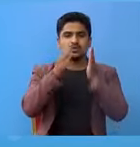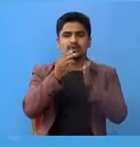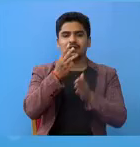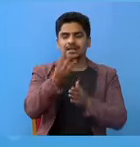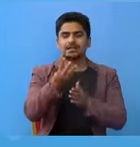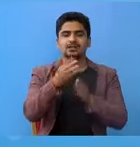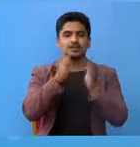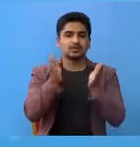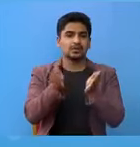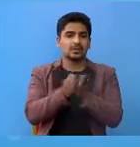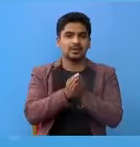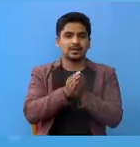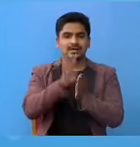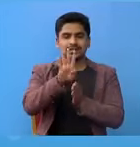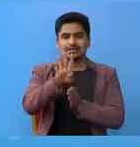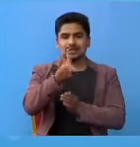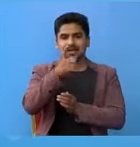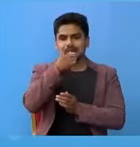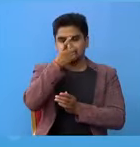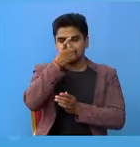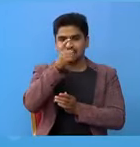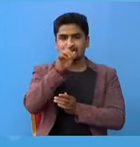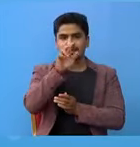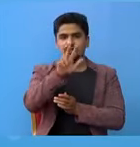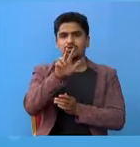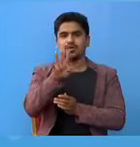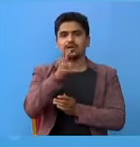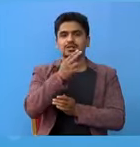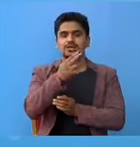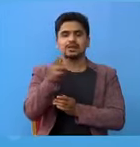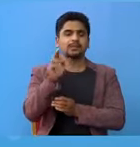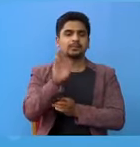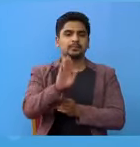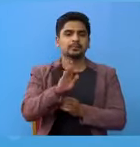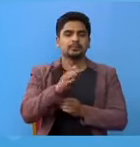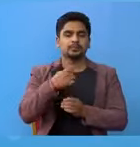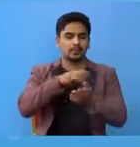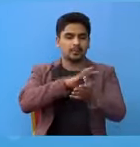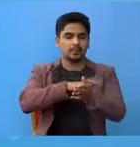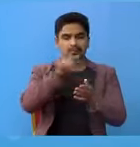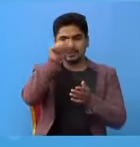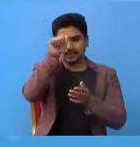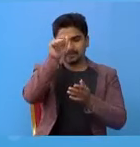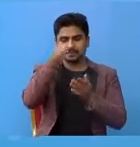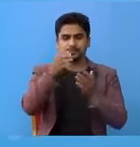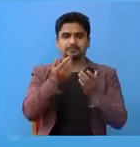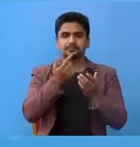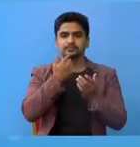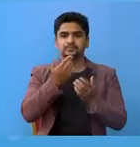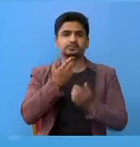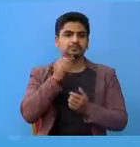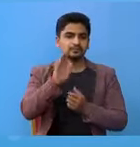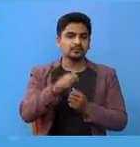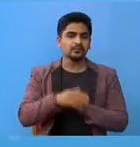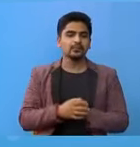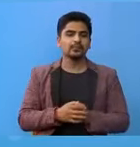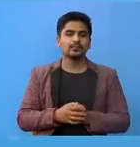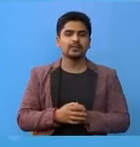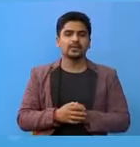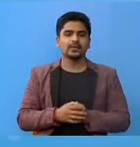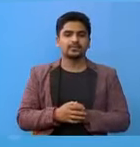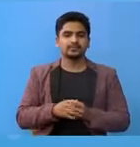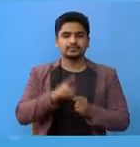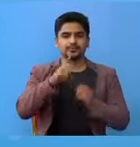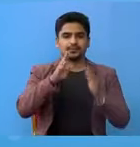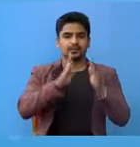जन जन गरी जम्मा चार सहे चावरासी जन उन्नूंचा मा प्रादेशिक विवरण पनी वताउन गई रहे को चुँ र